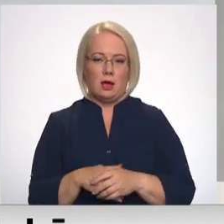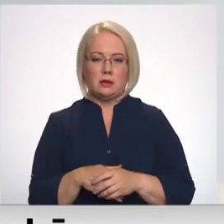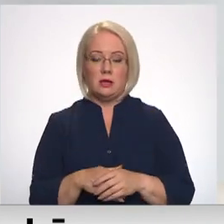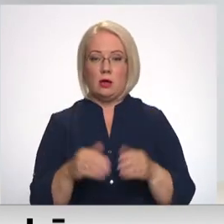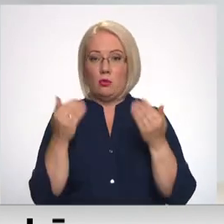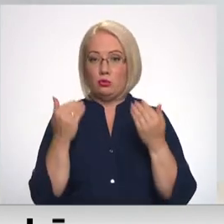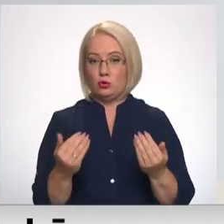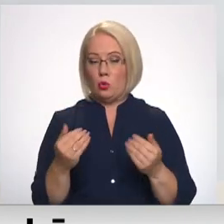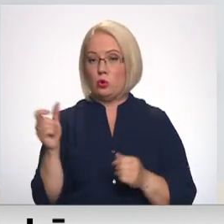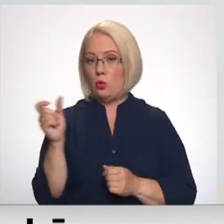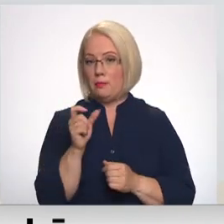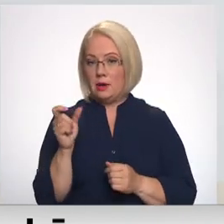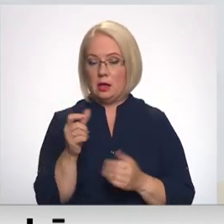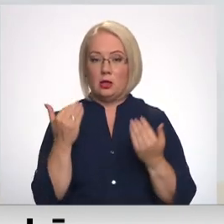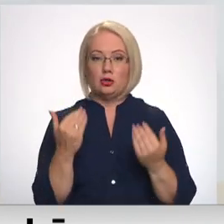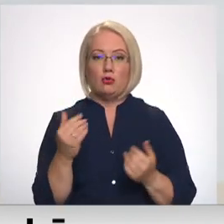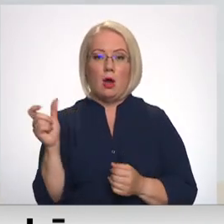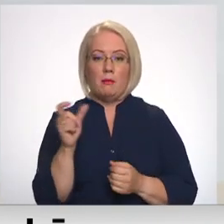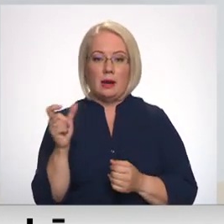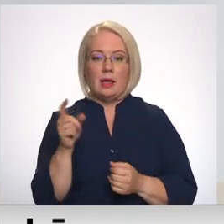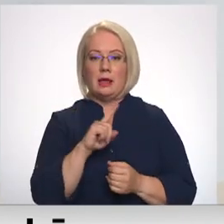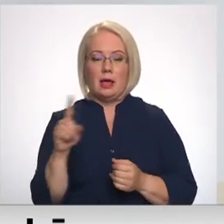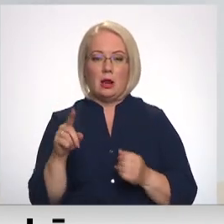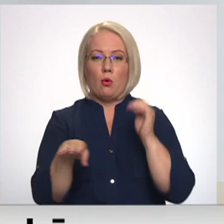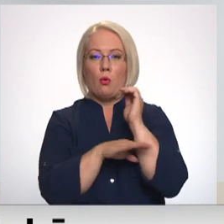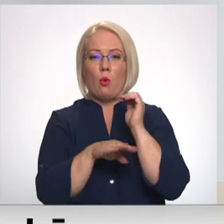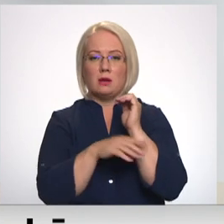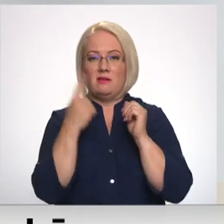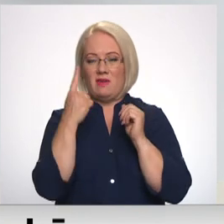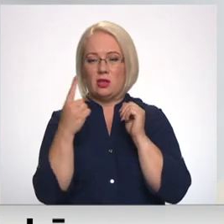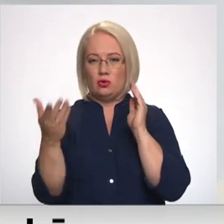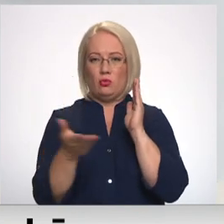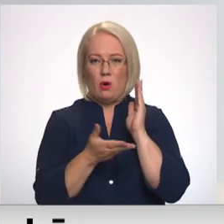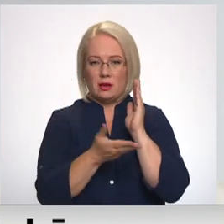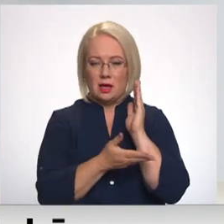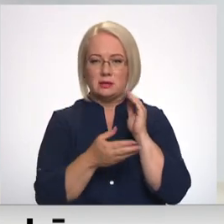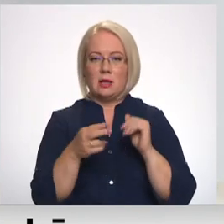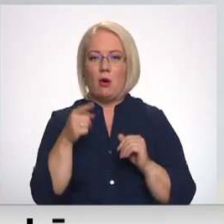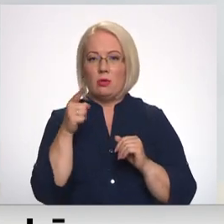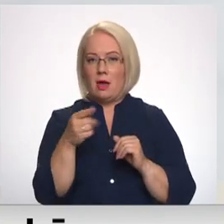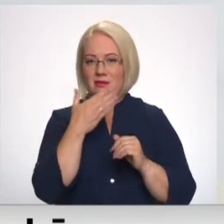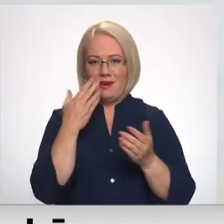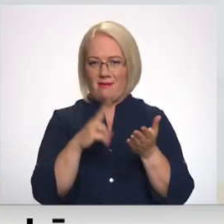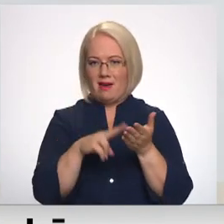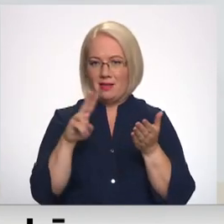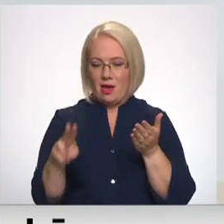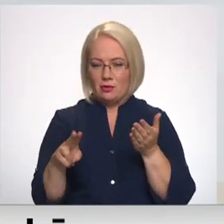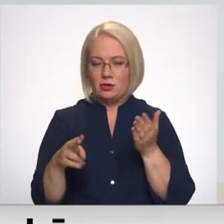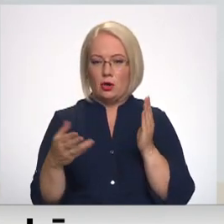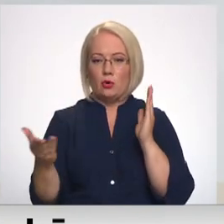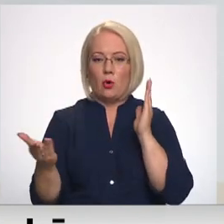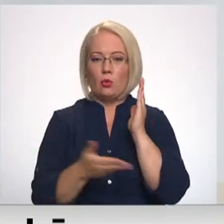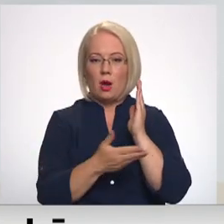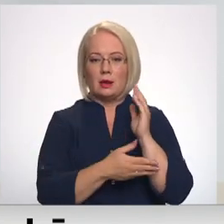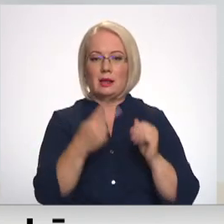doto brīdi, šobrīd, tad ir nogriezts viens koks, kurš nav atļauts, jo nogriezt ir 22,